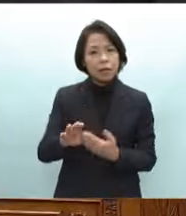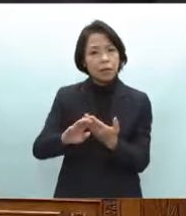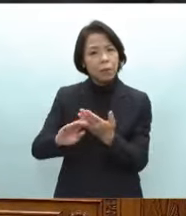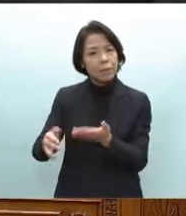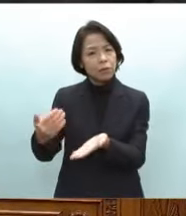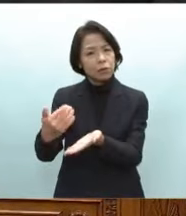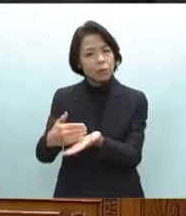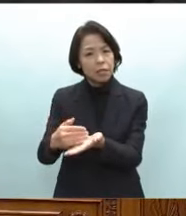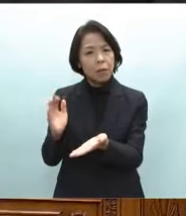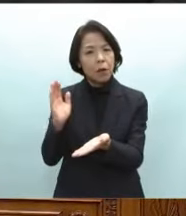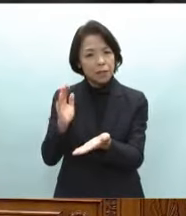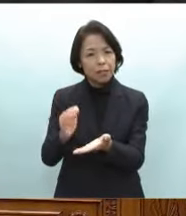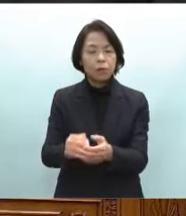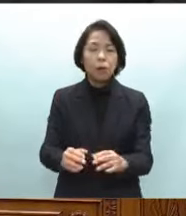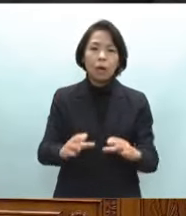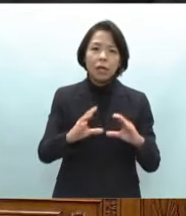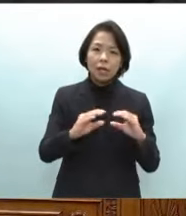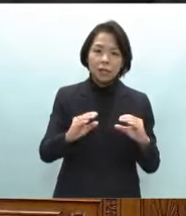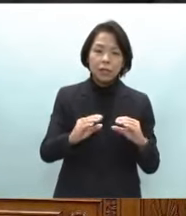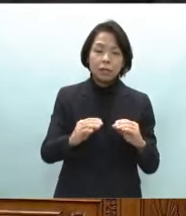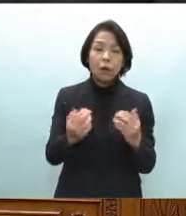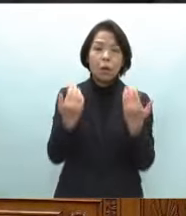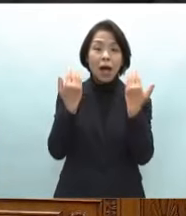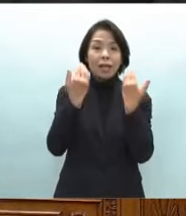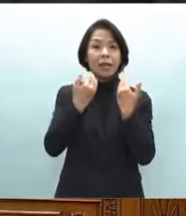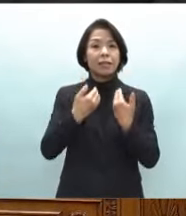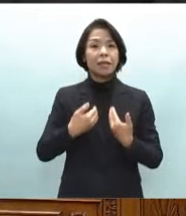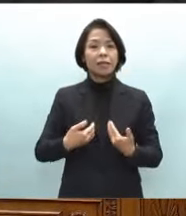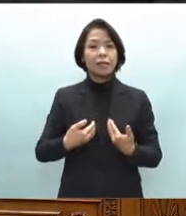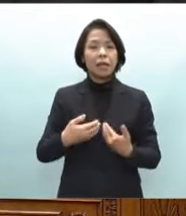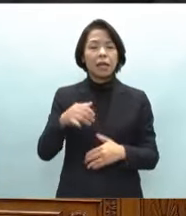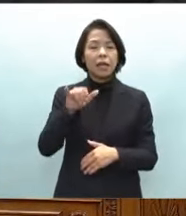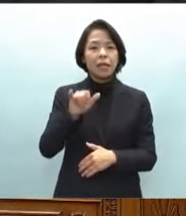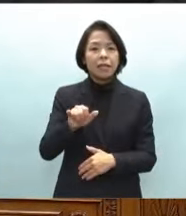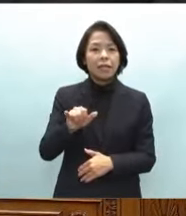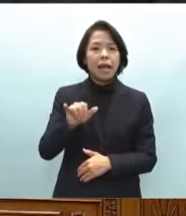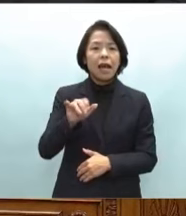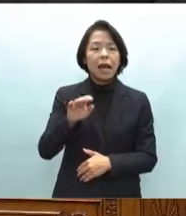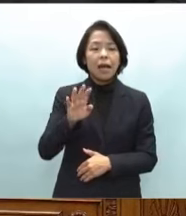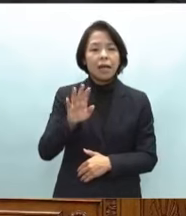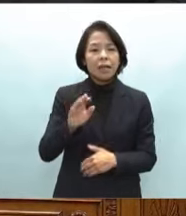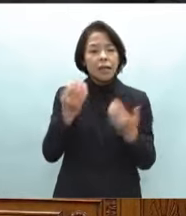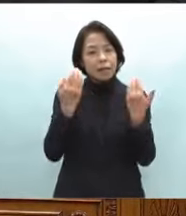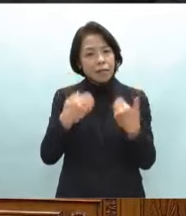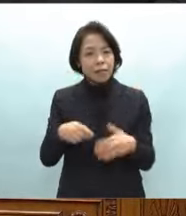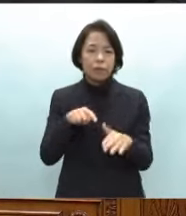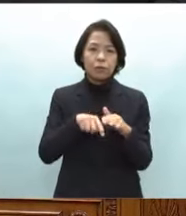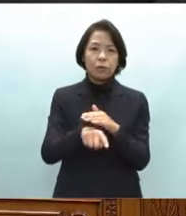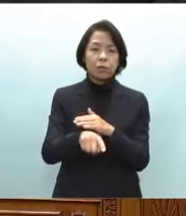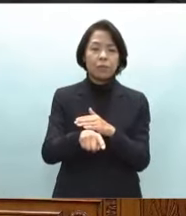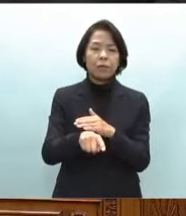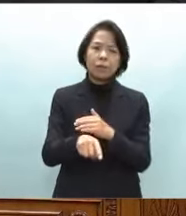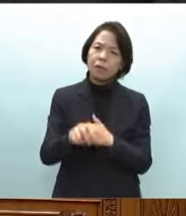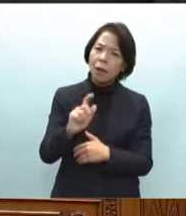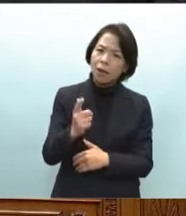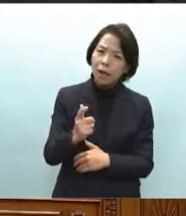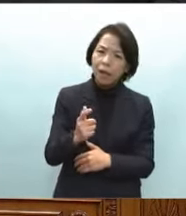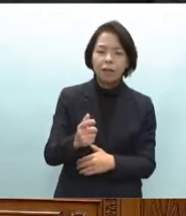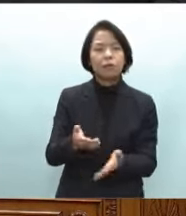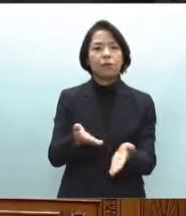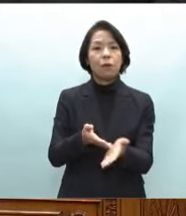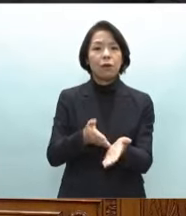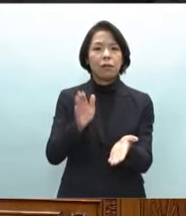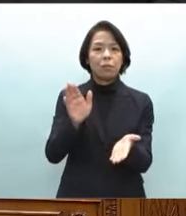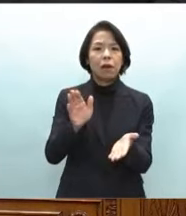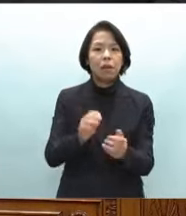には優しやはやせしやつまり痩せているという意味ではないかとも言